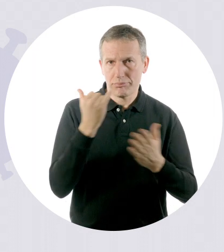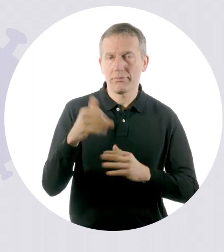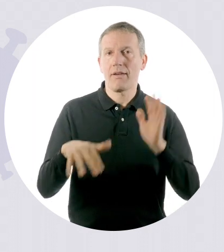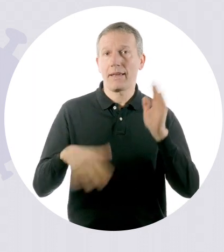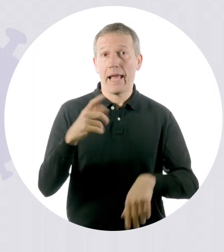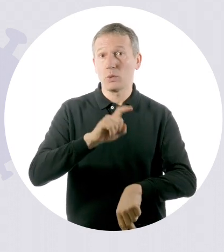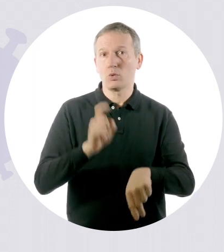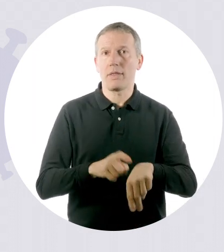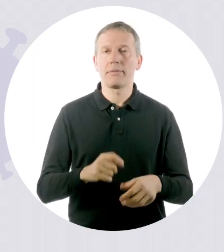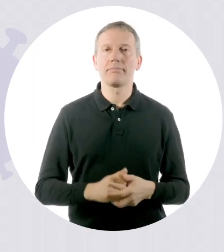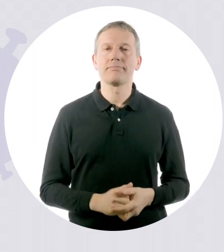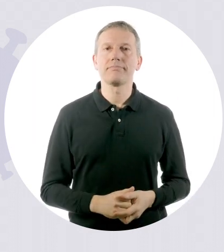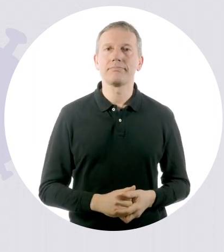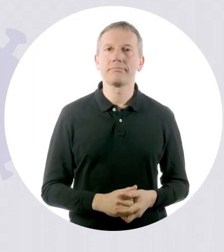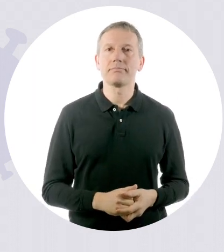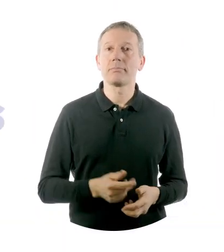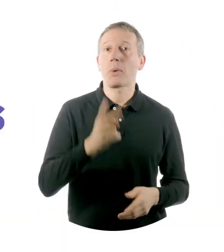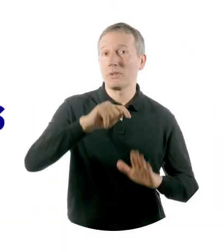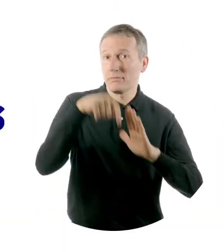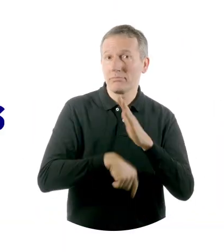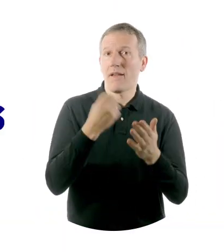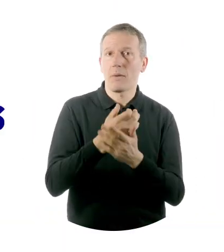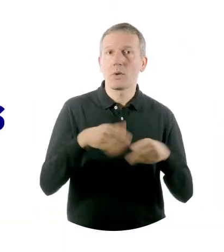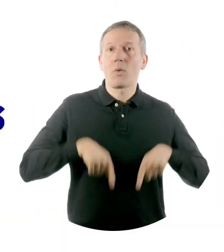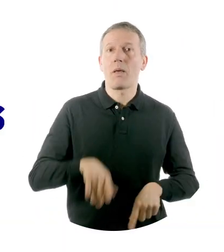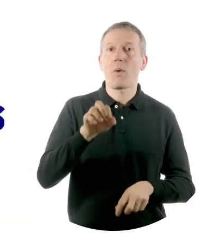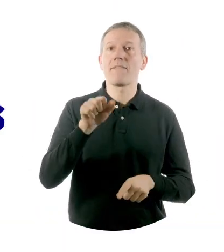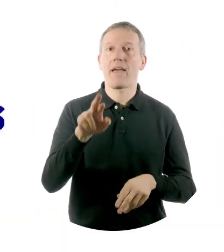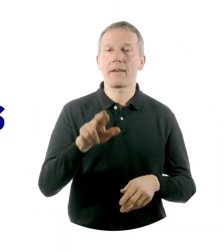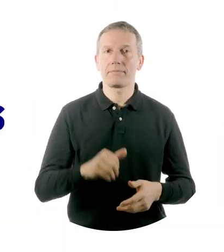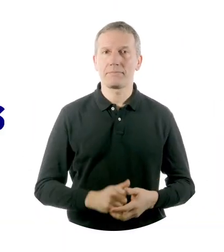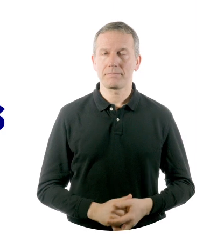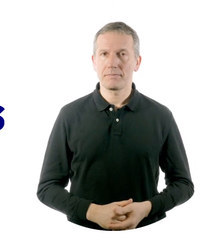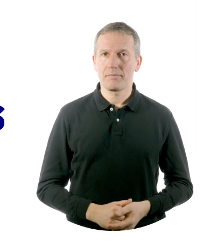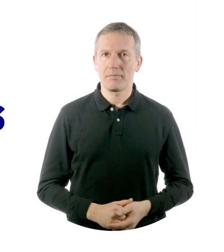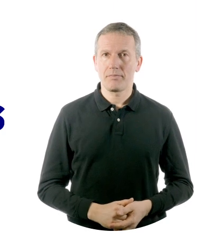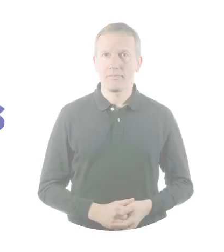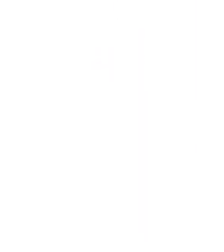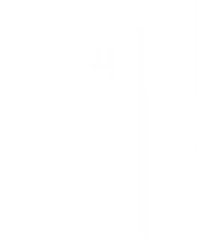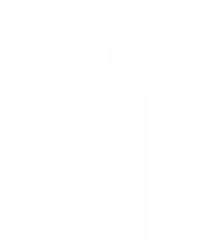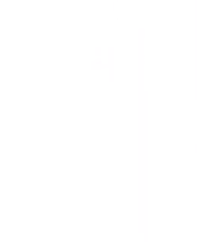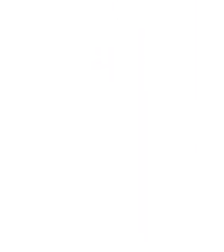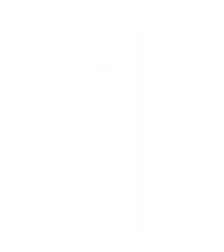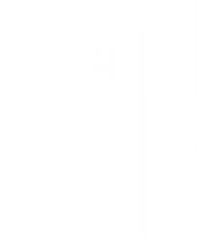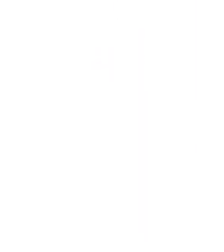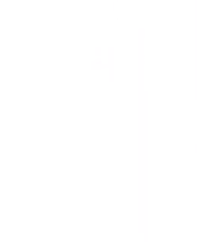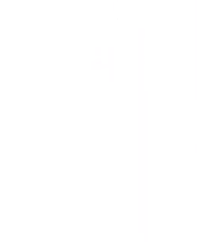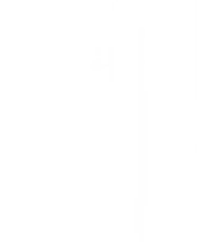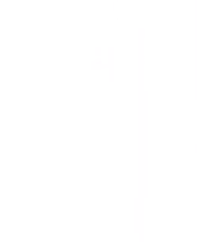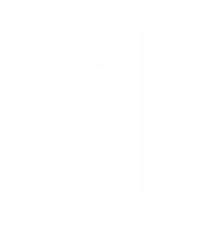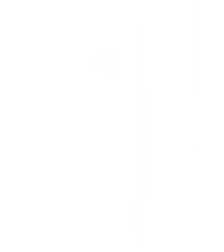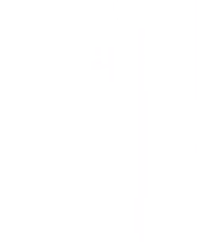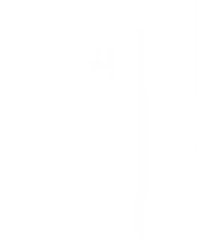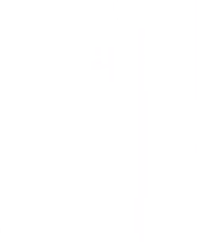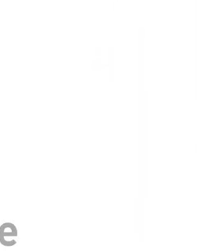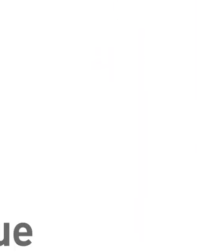appelez le 15 immédiatement. Plus d'informations sur gouvernement.fr Ceci est un message du ministère